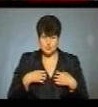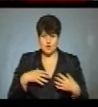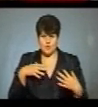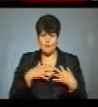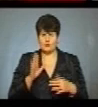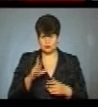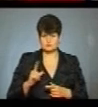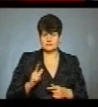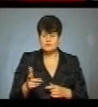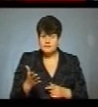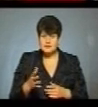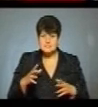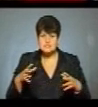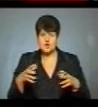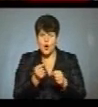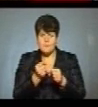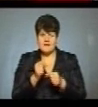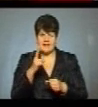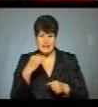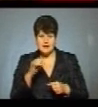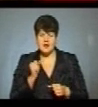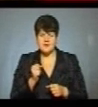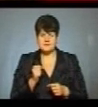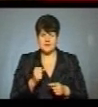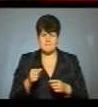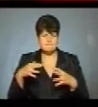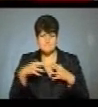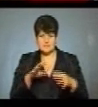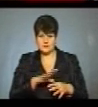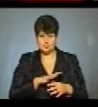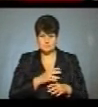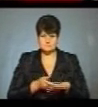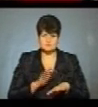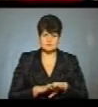стану із тобою. Як схопив Андрій кийка, битва сталася, б'ючка.